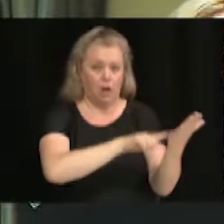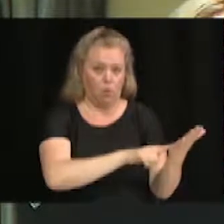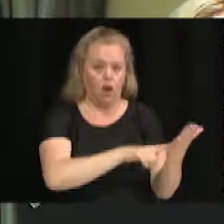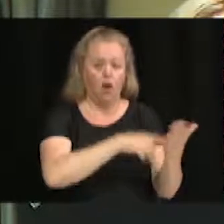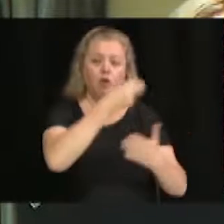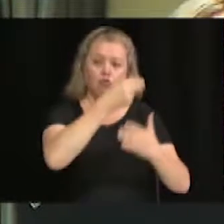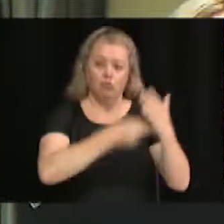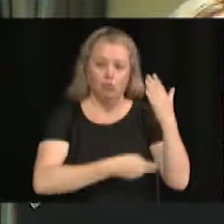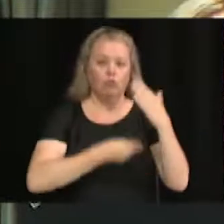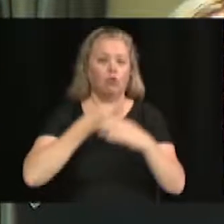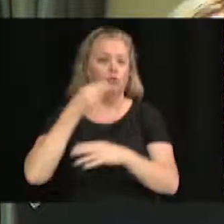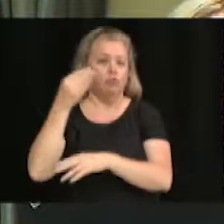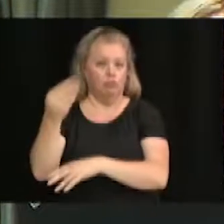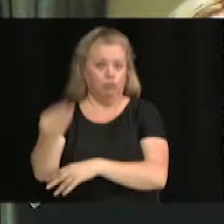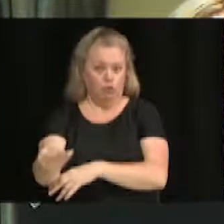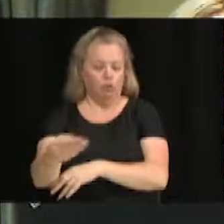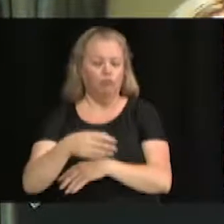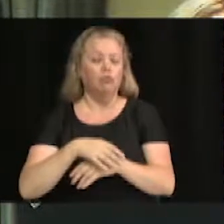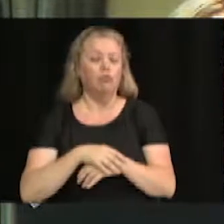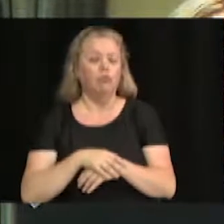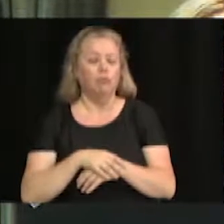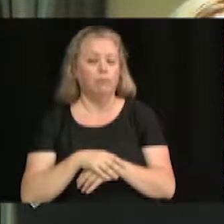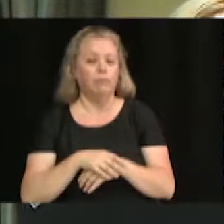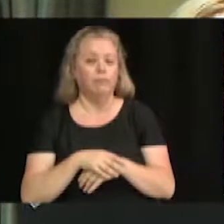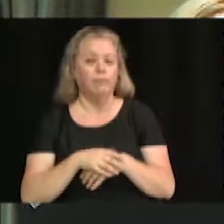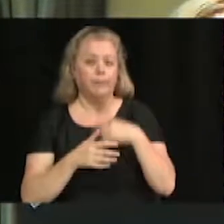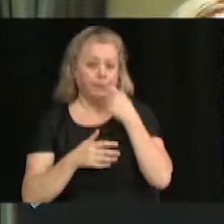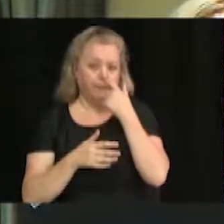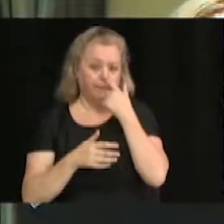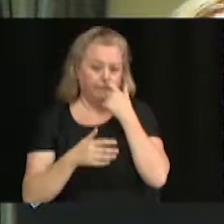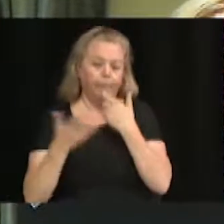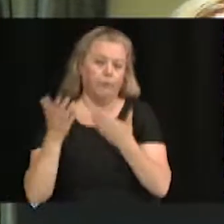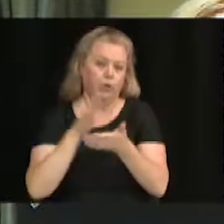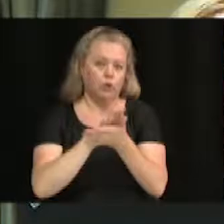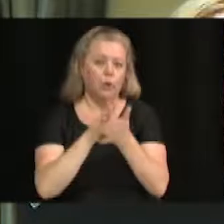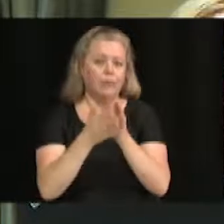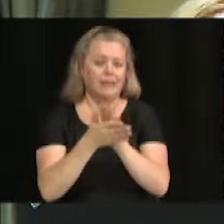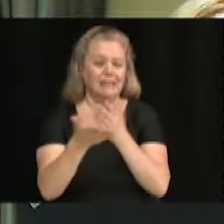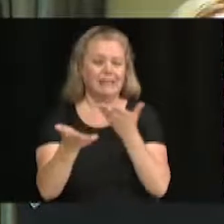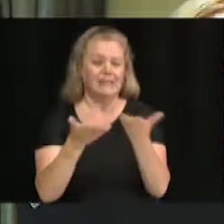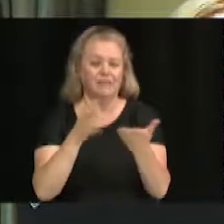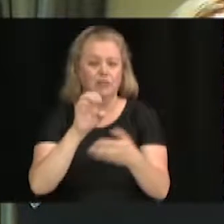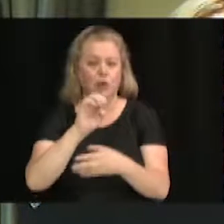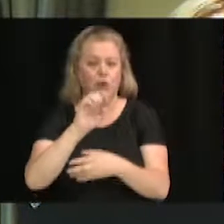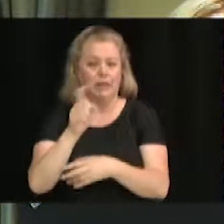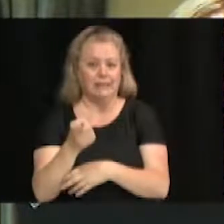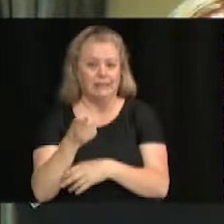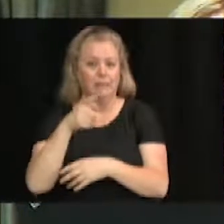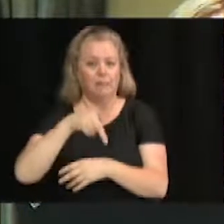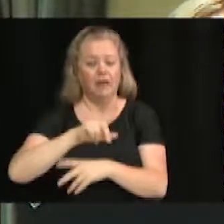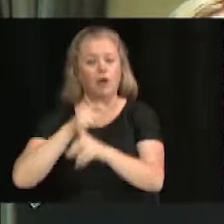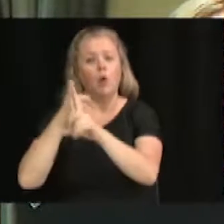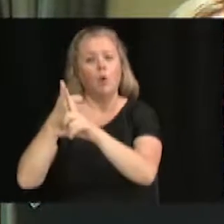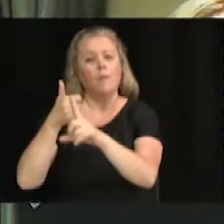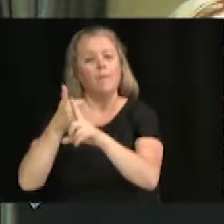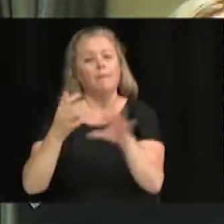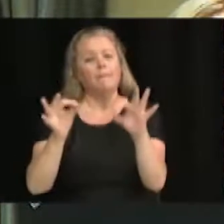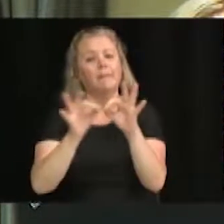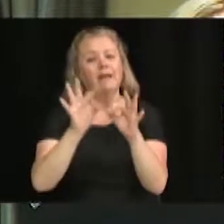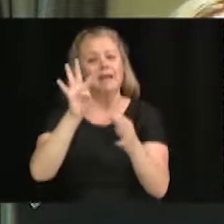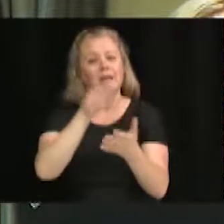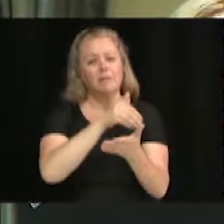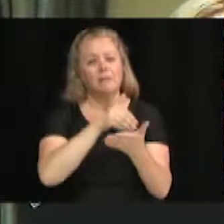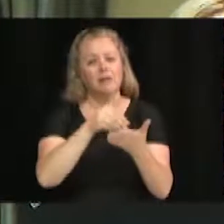à la firme ayant déposé l'offre, soit les services ESP, au prix soumis de 4,321